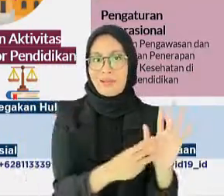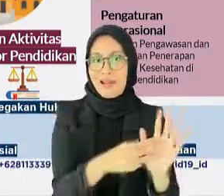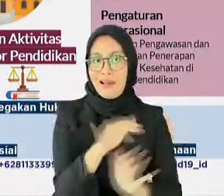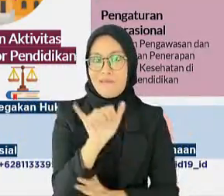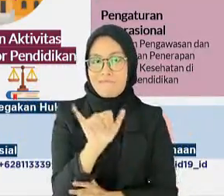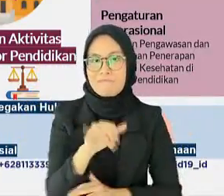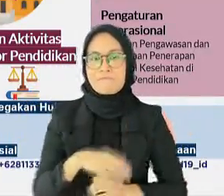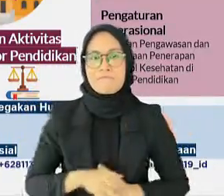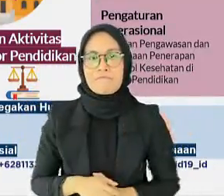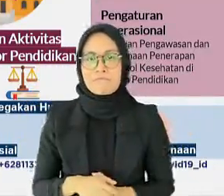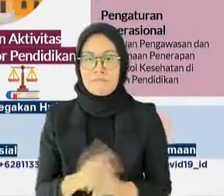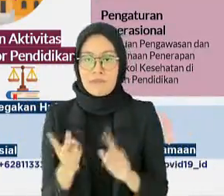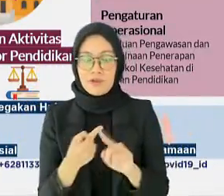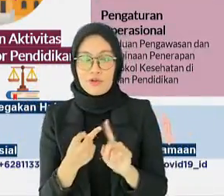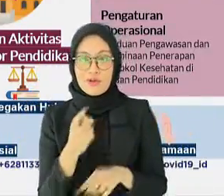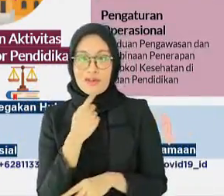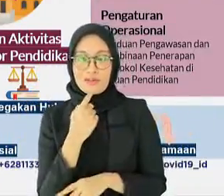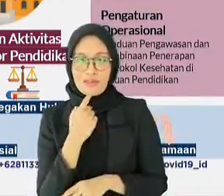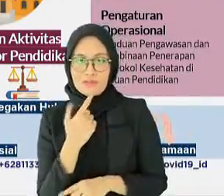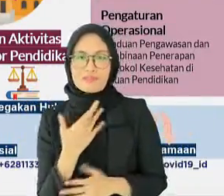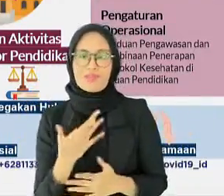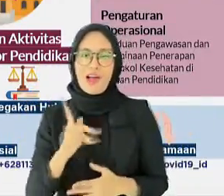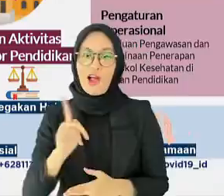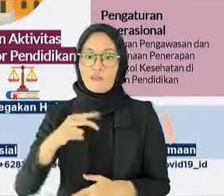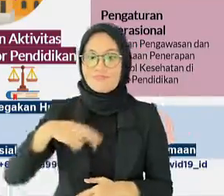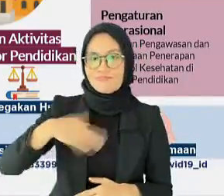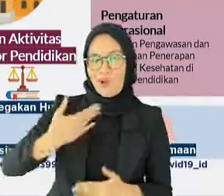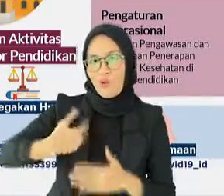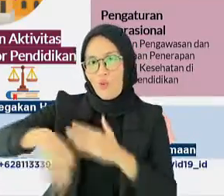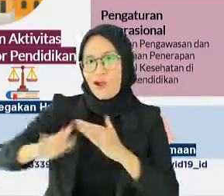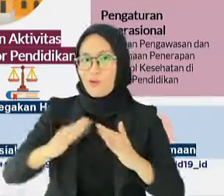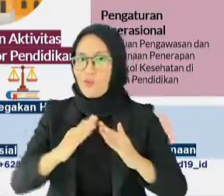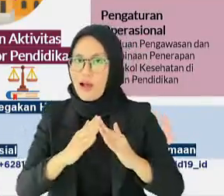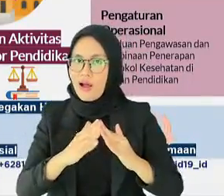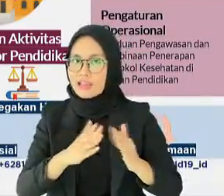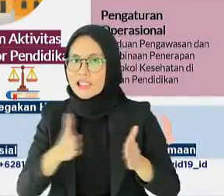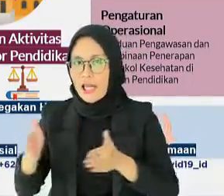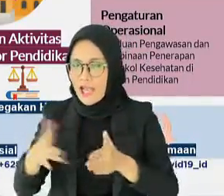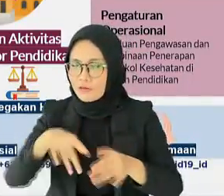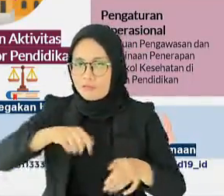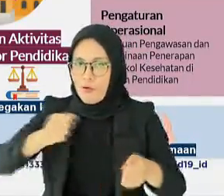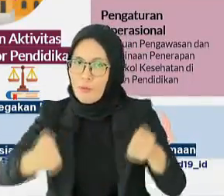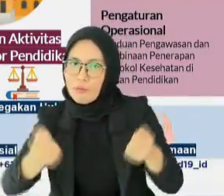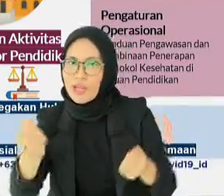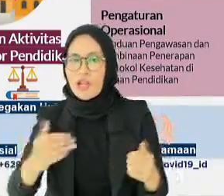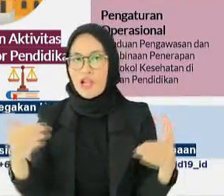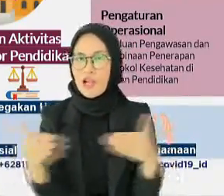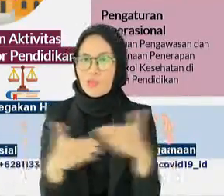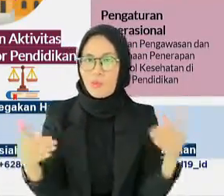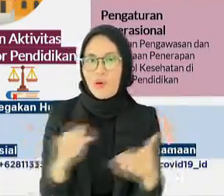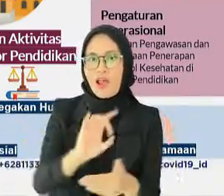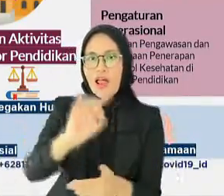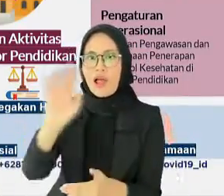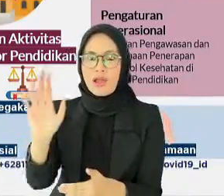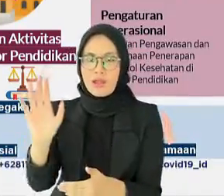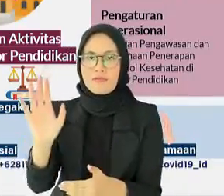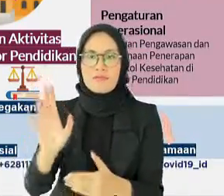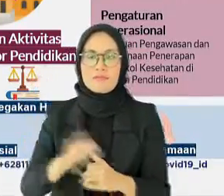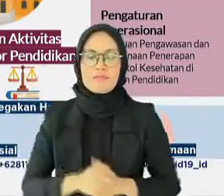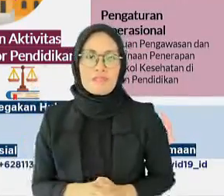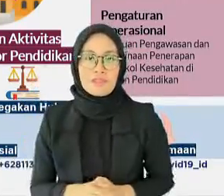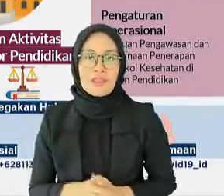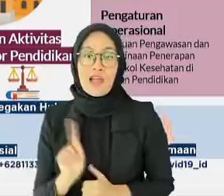dalam perjalanan ke tempat tujuan beraktivitas. Kita tidak bisa pungkiri bahwa selama melakukan mobilisasi dengan berbagai